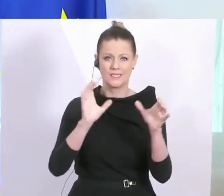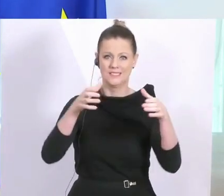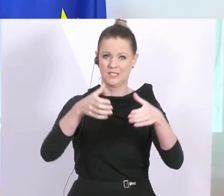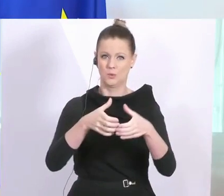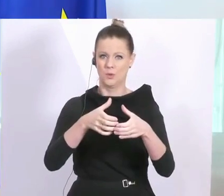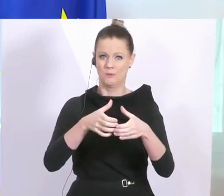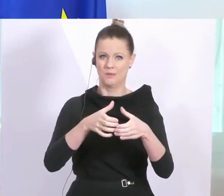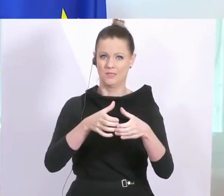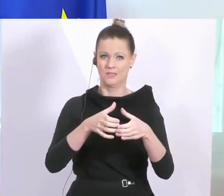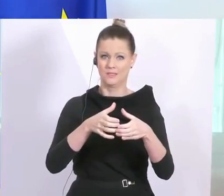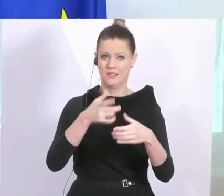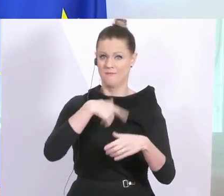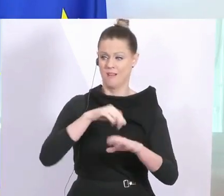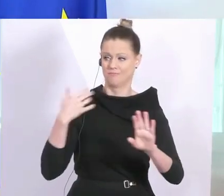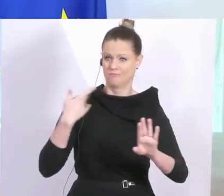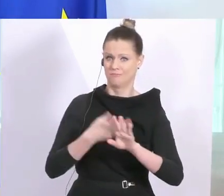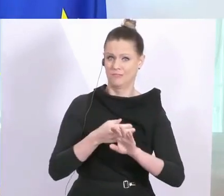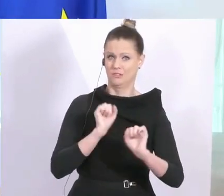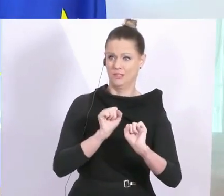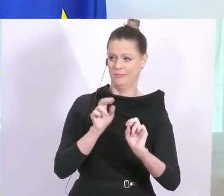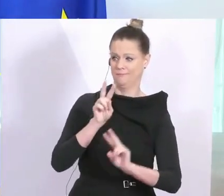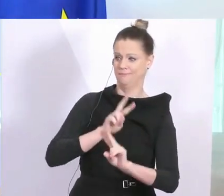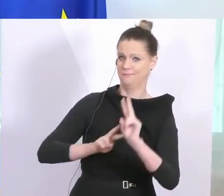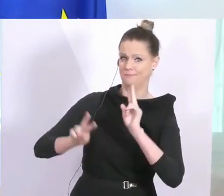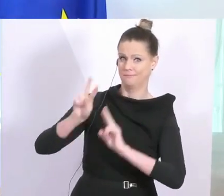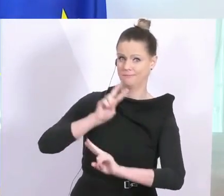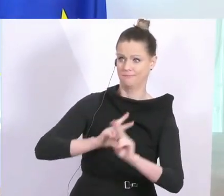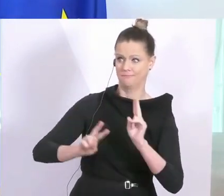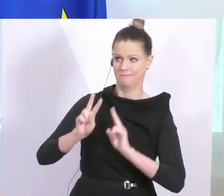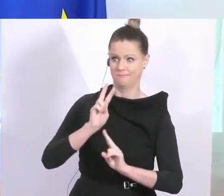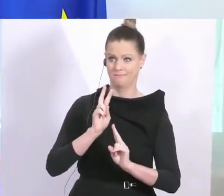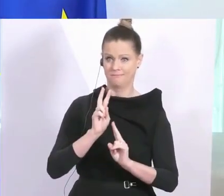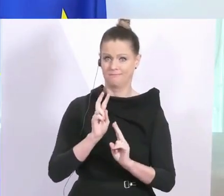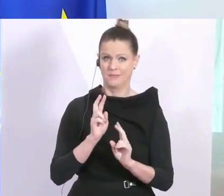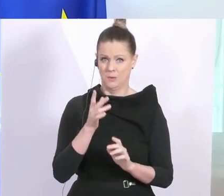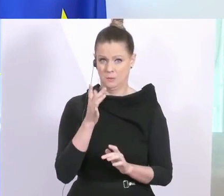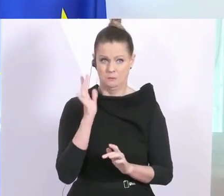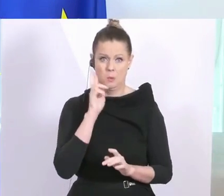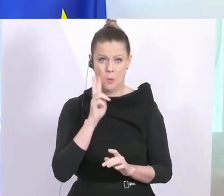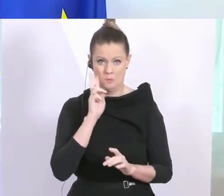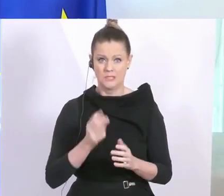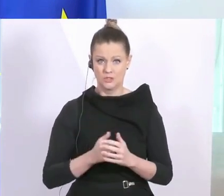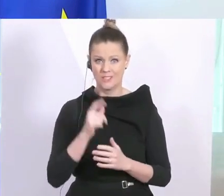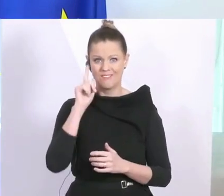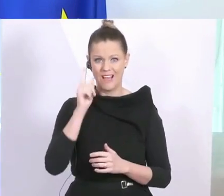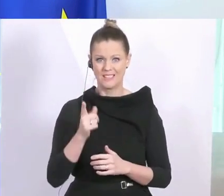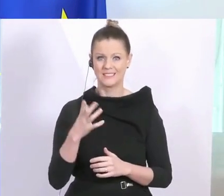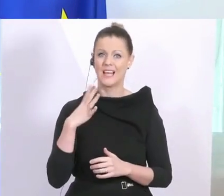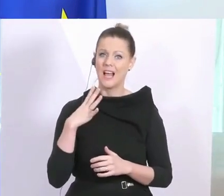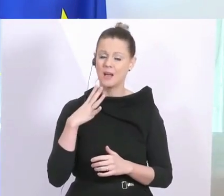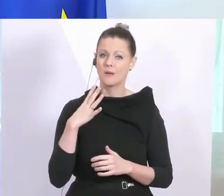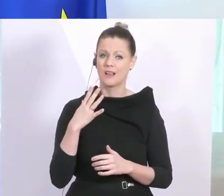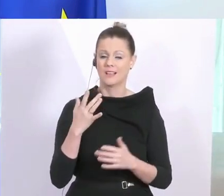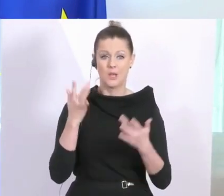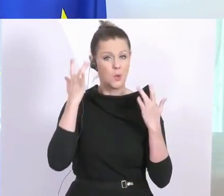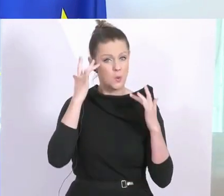etwas sonderbar und fern wirken. Es ist nicht Teil unserer Kultur und es wird eine große Umstellung